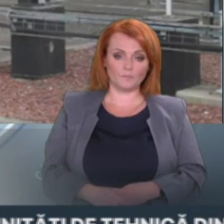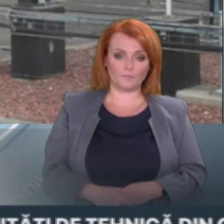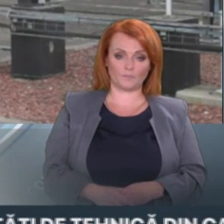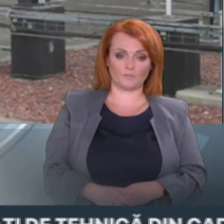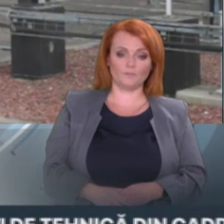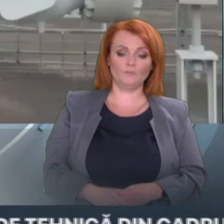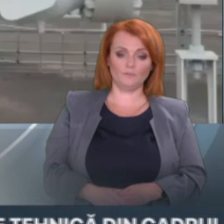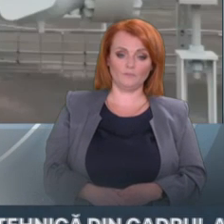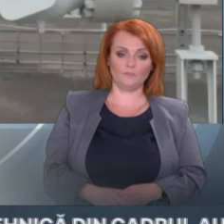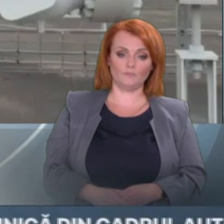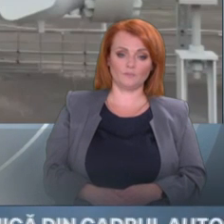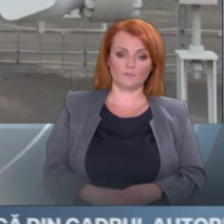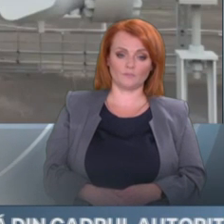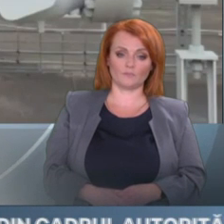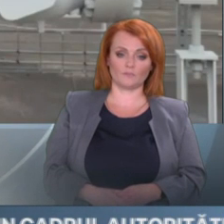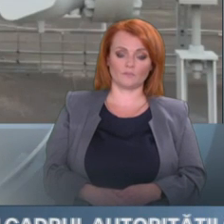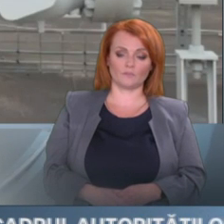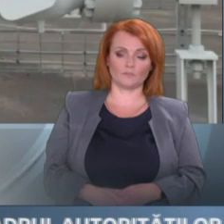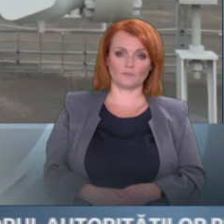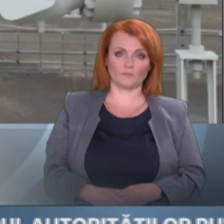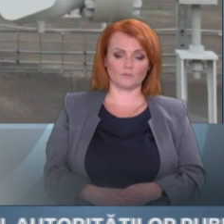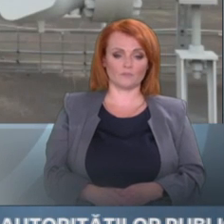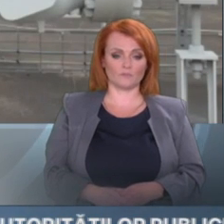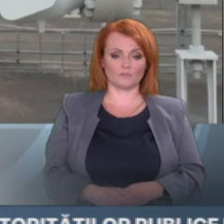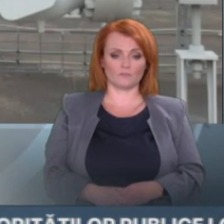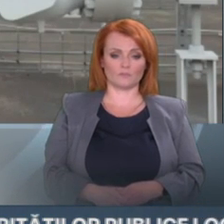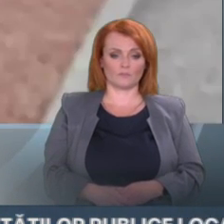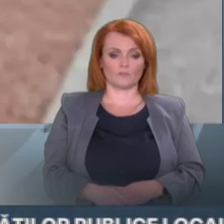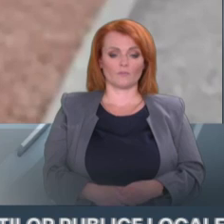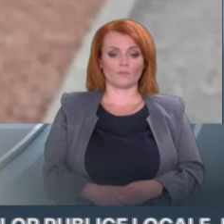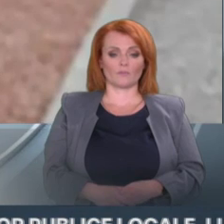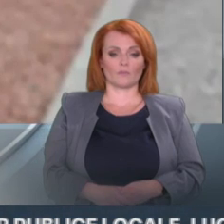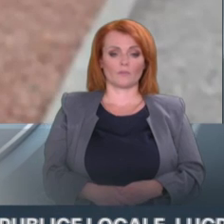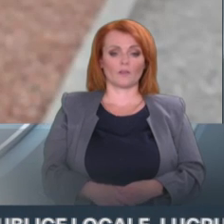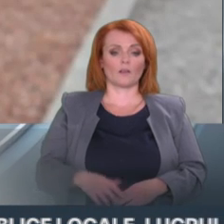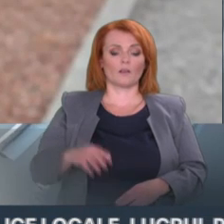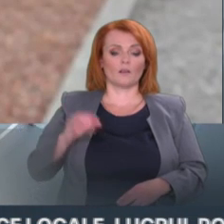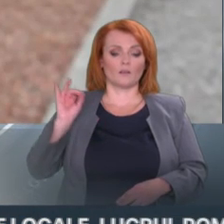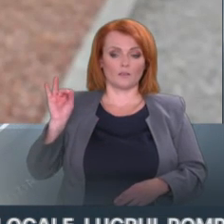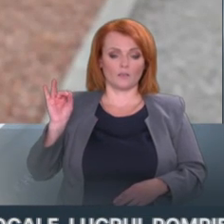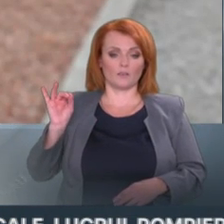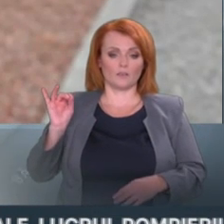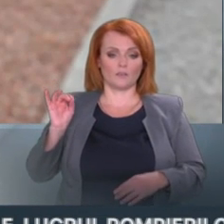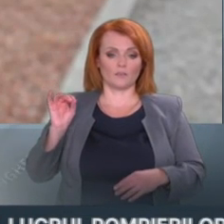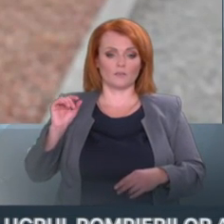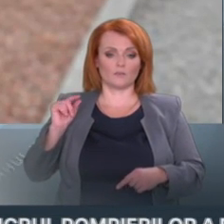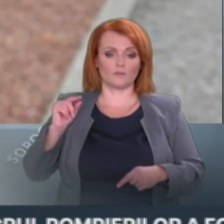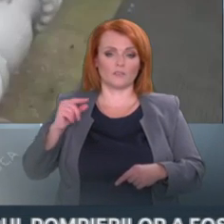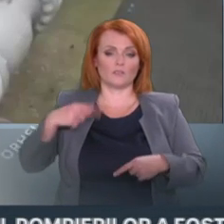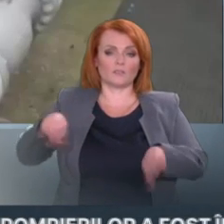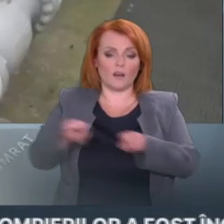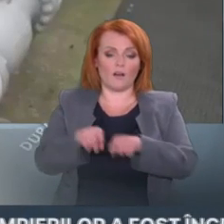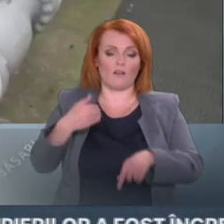energiei electrică care noi împortăm din Transnistria și prin această să creeze deficiență și mai mari